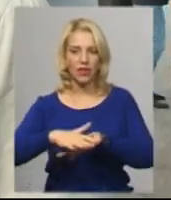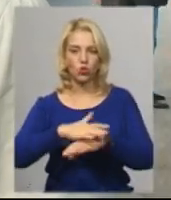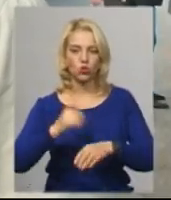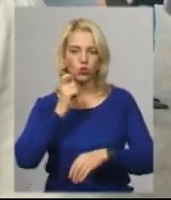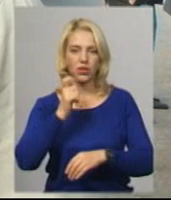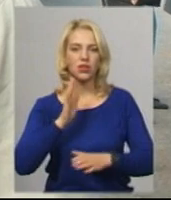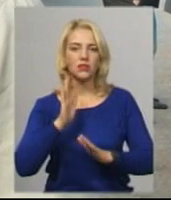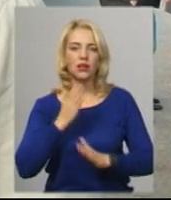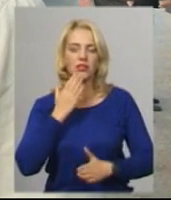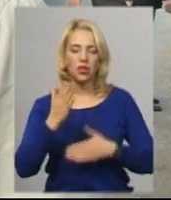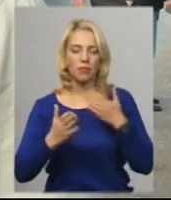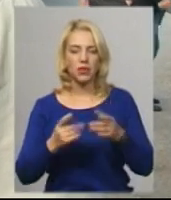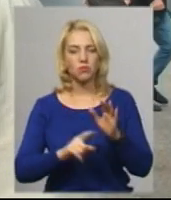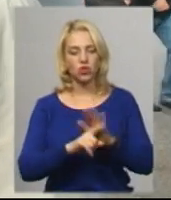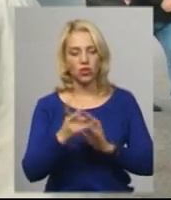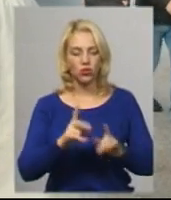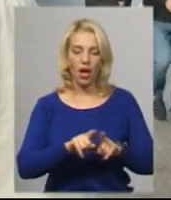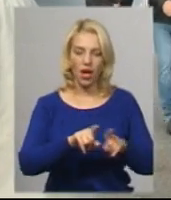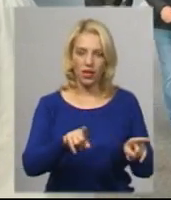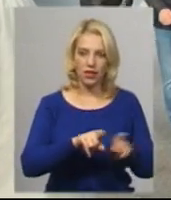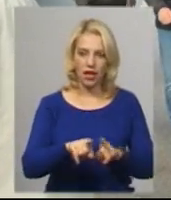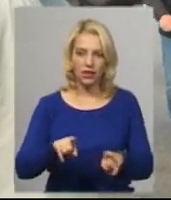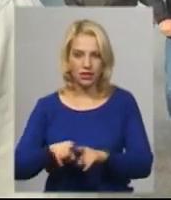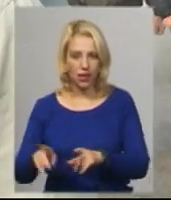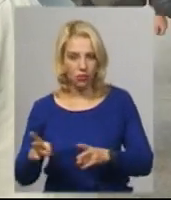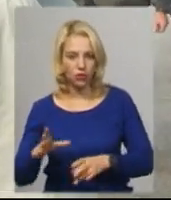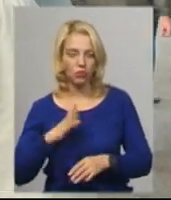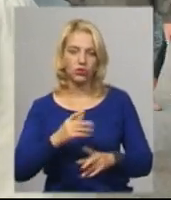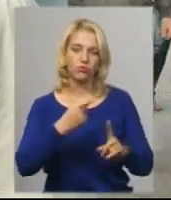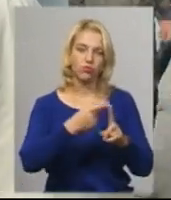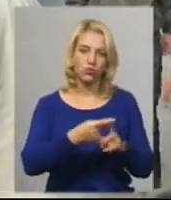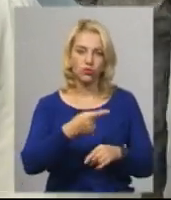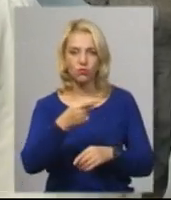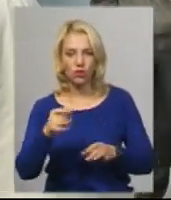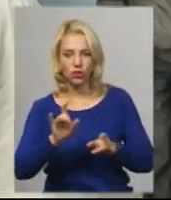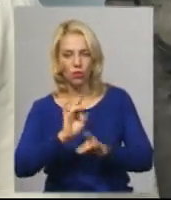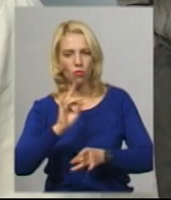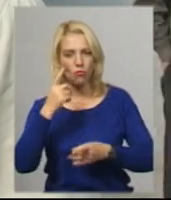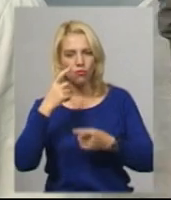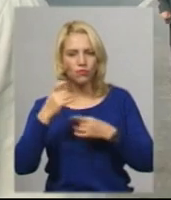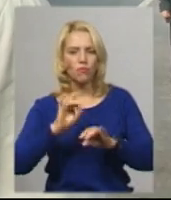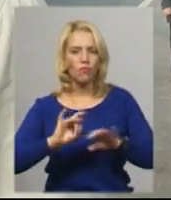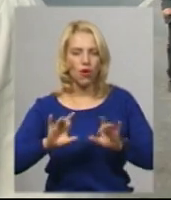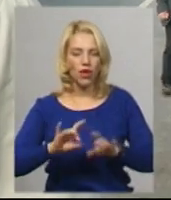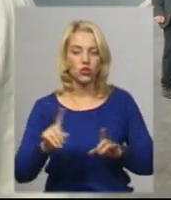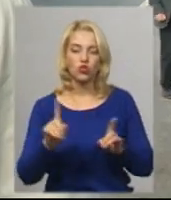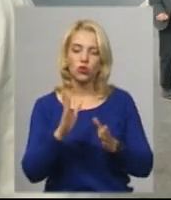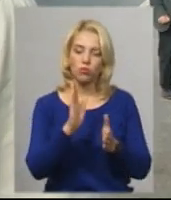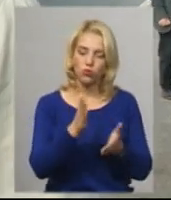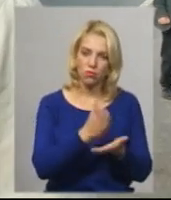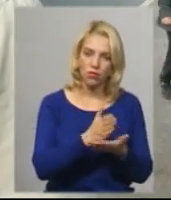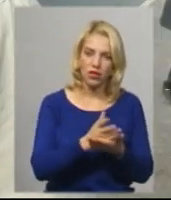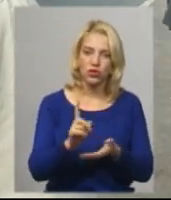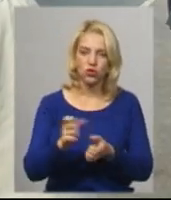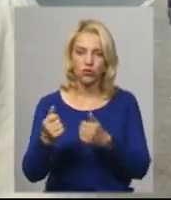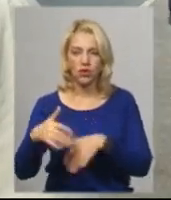агітація з того боку, людям пояснюють плюси, мінуси, що вони з того будуть мати, що втратять. Після цього виноситься